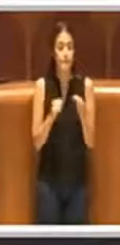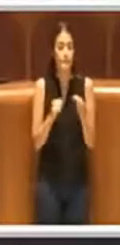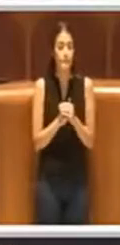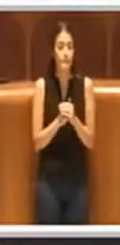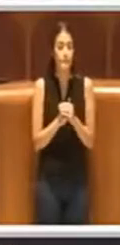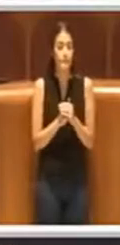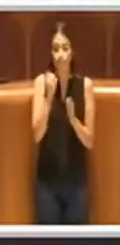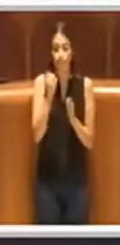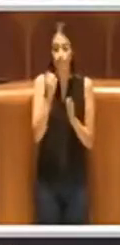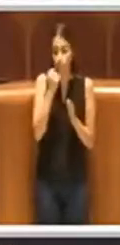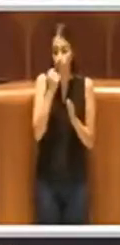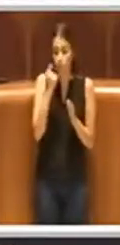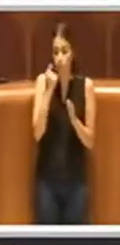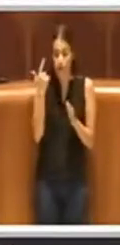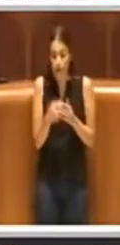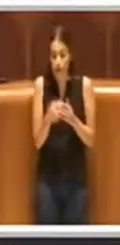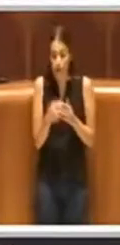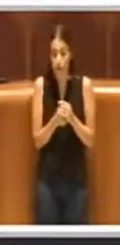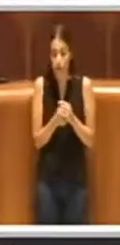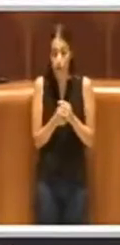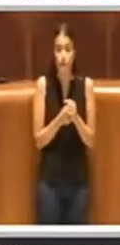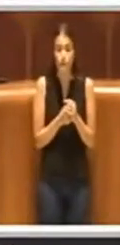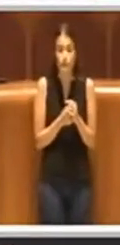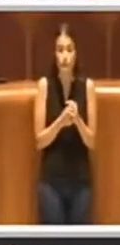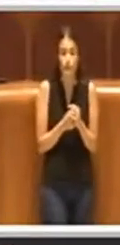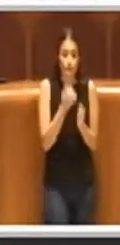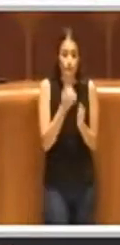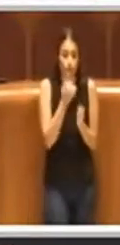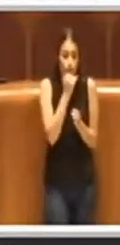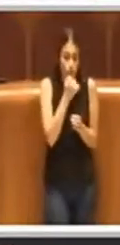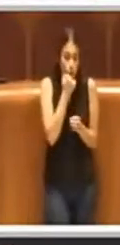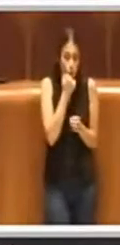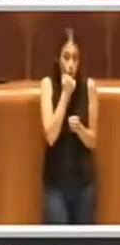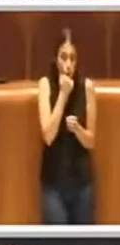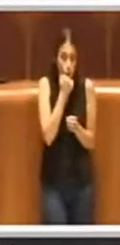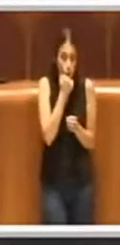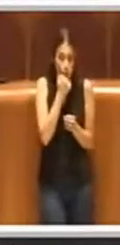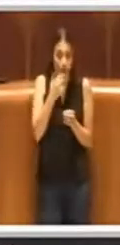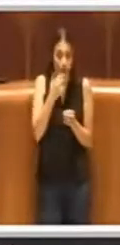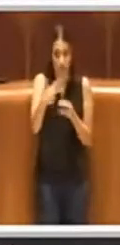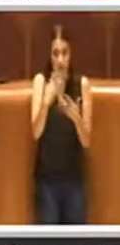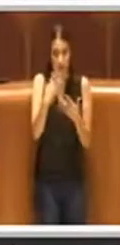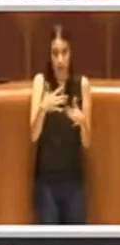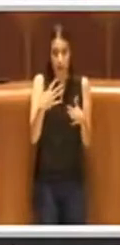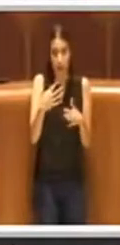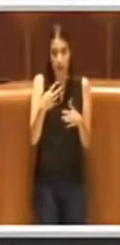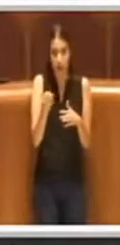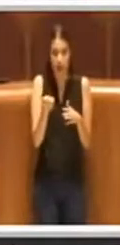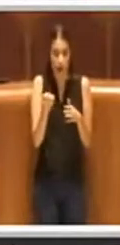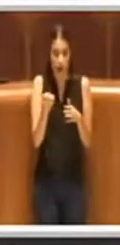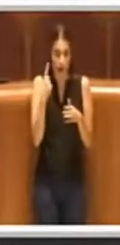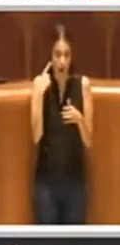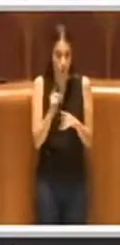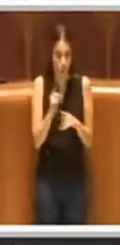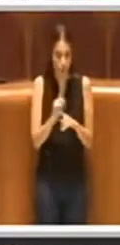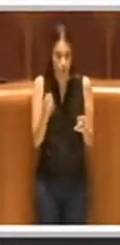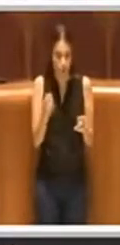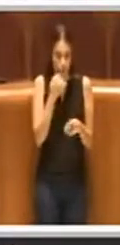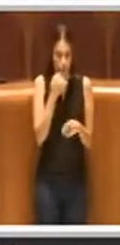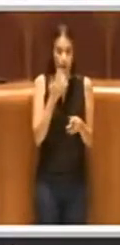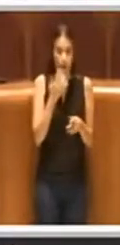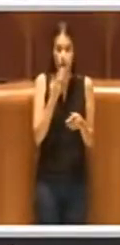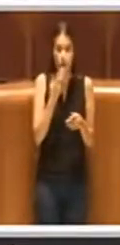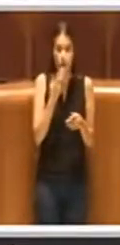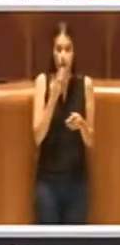Non la sentiamo consigliere Sì, mi scusi, ho abilitato il video ma non l'audio Volevo ringraziare